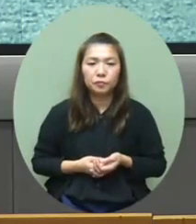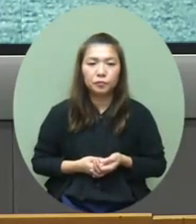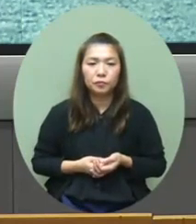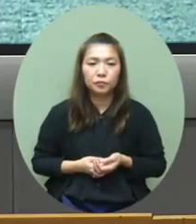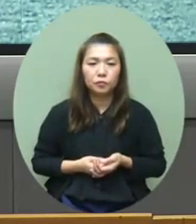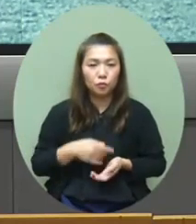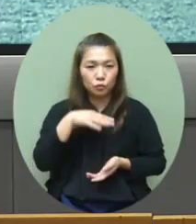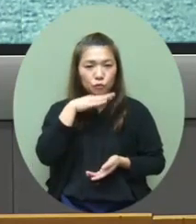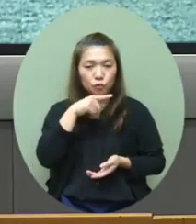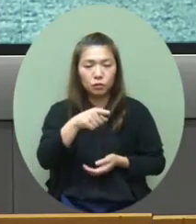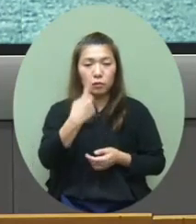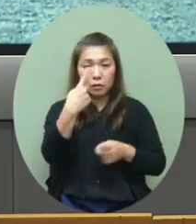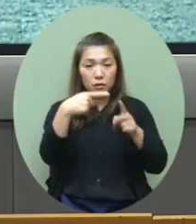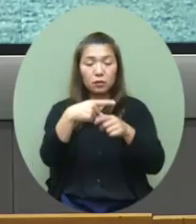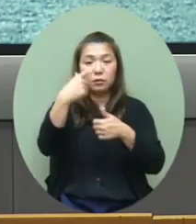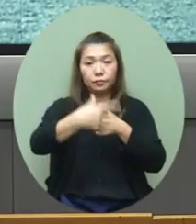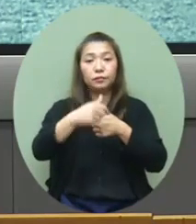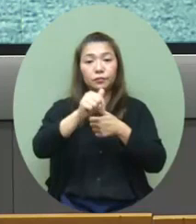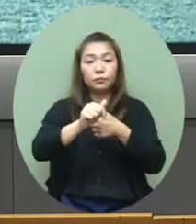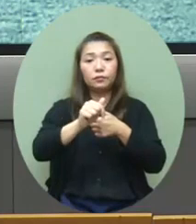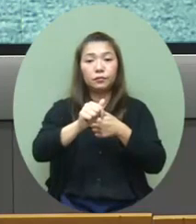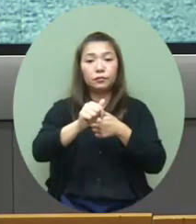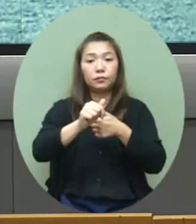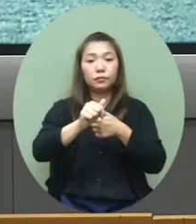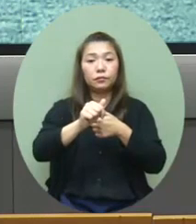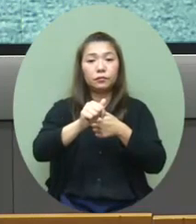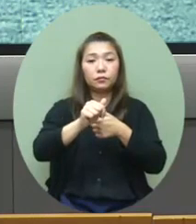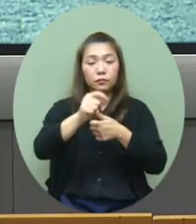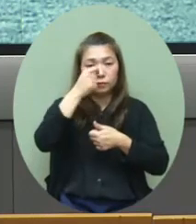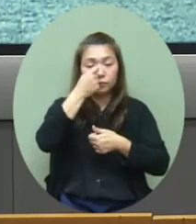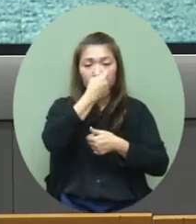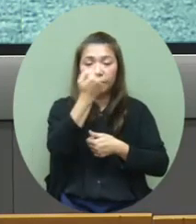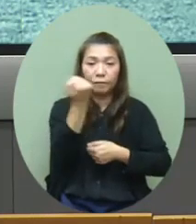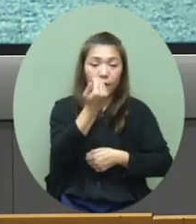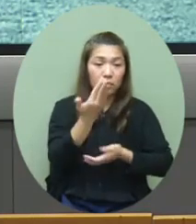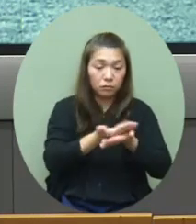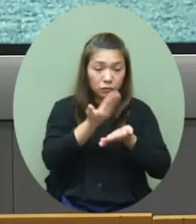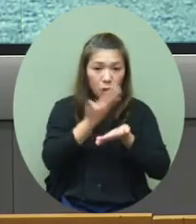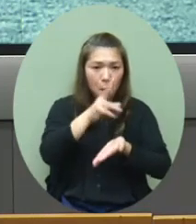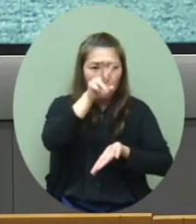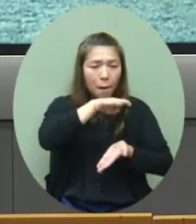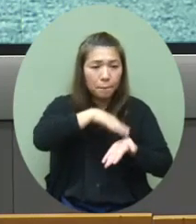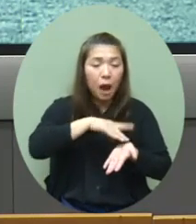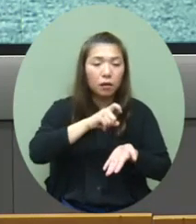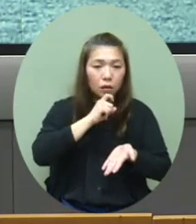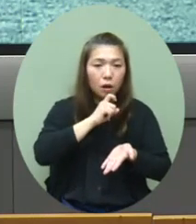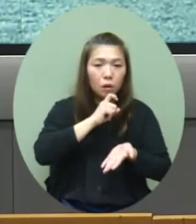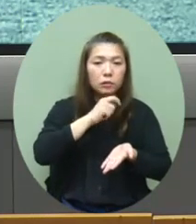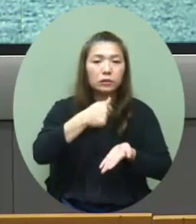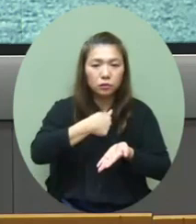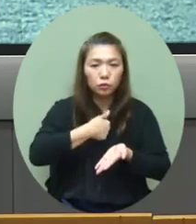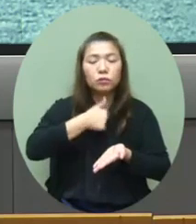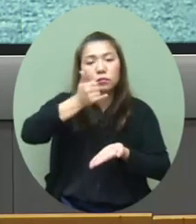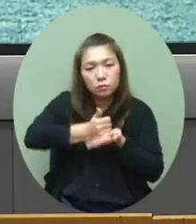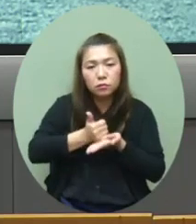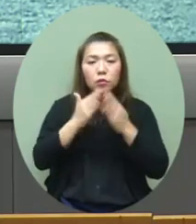如果一個人做了一個快測檢測陽性其實他就應該是